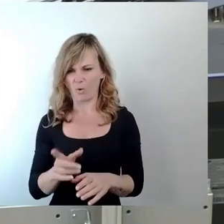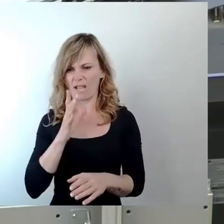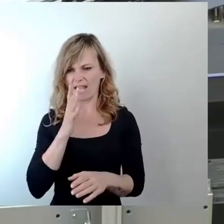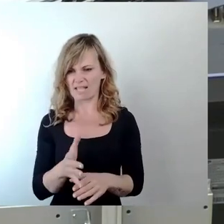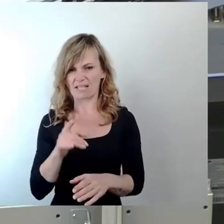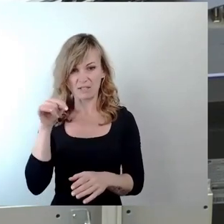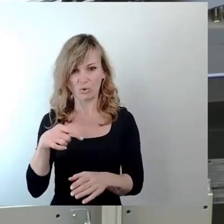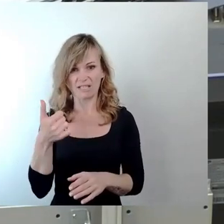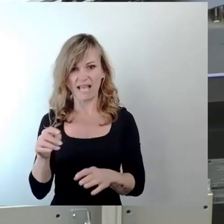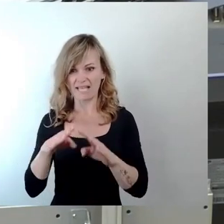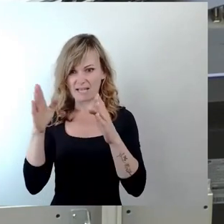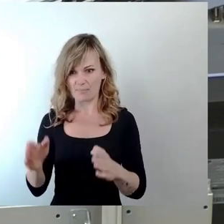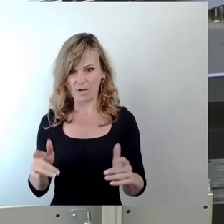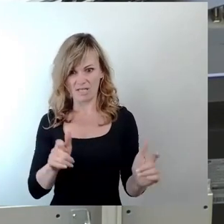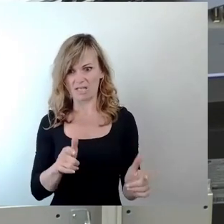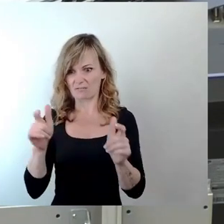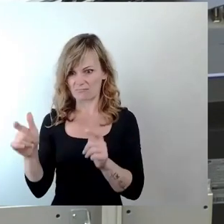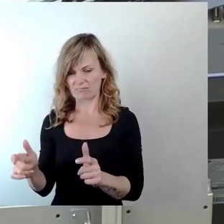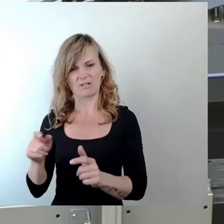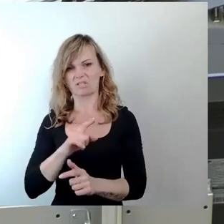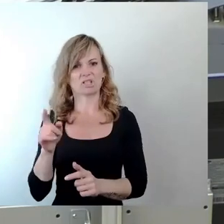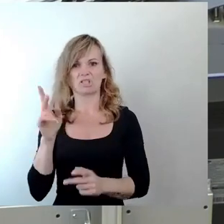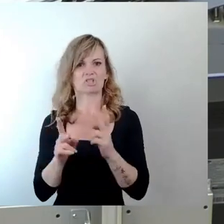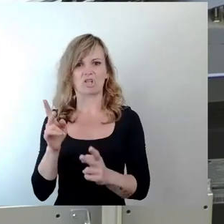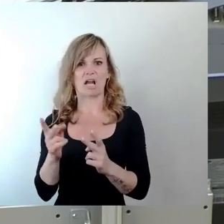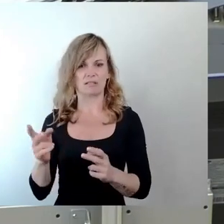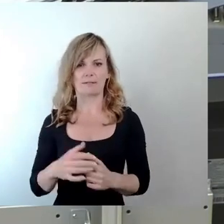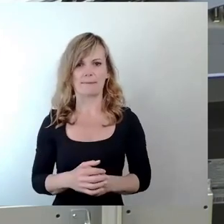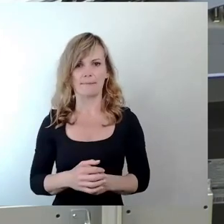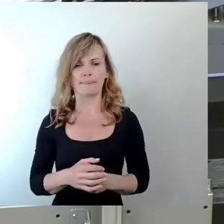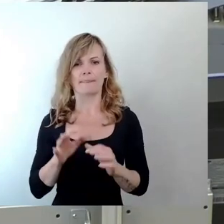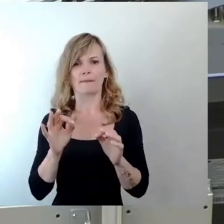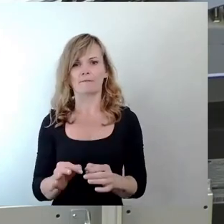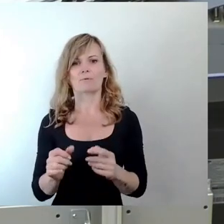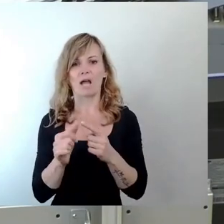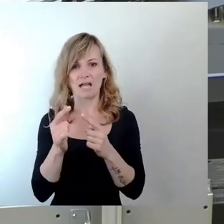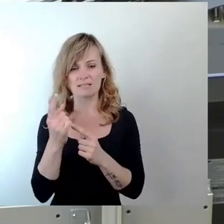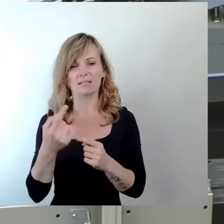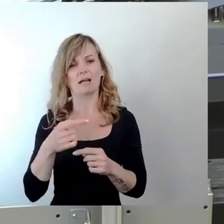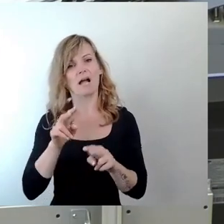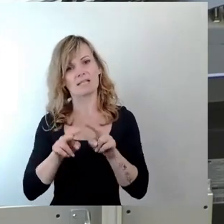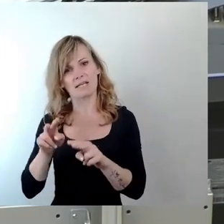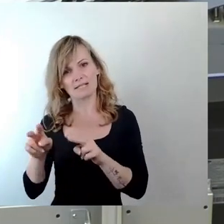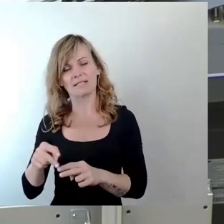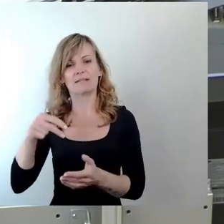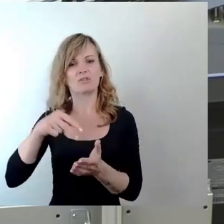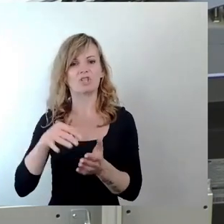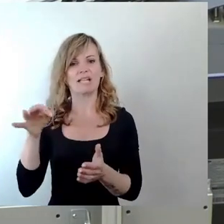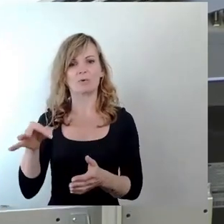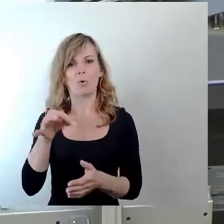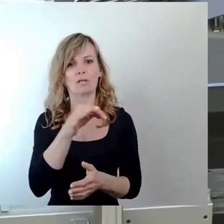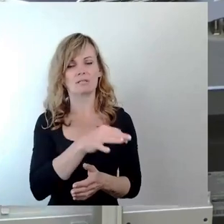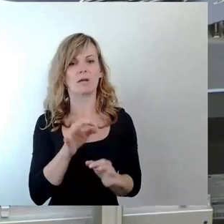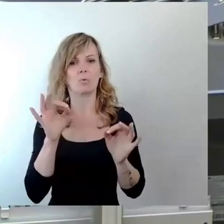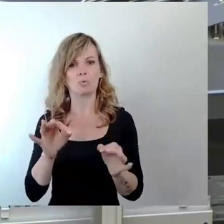könnte, würde das dem, glaube ich, nicht schaden. Für alle diese Alternativstandorte gibt es sicher gute Gründe, warum die nicht